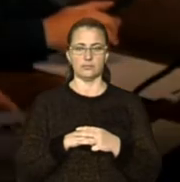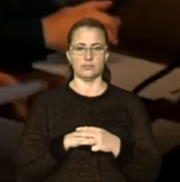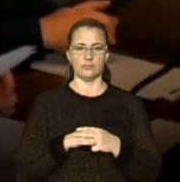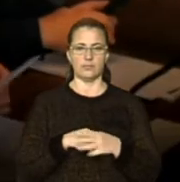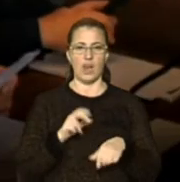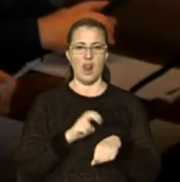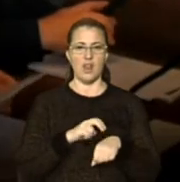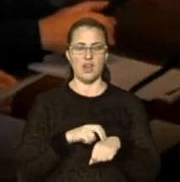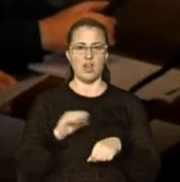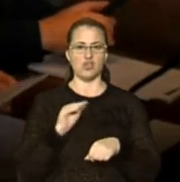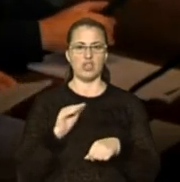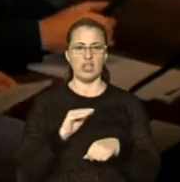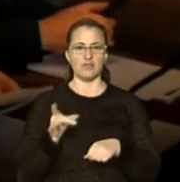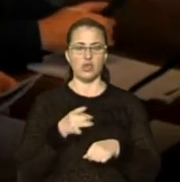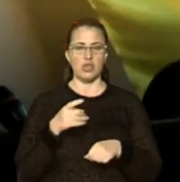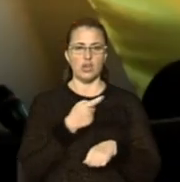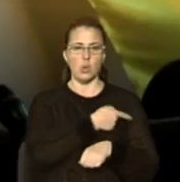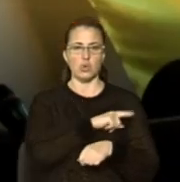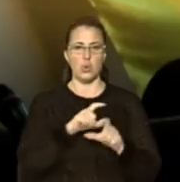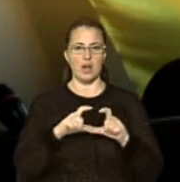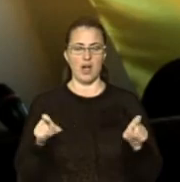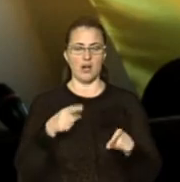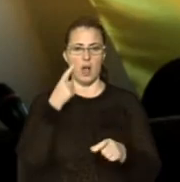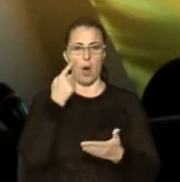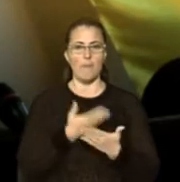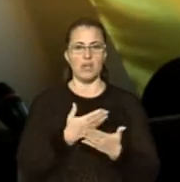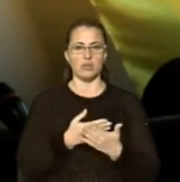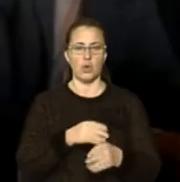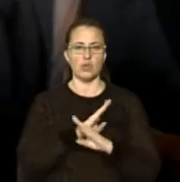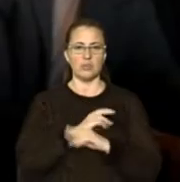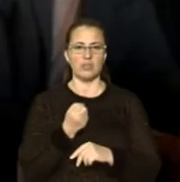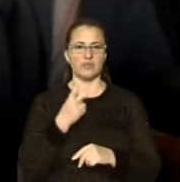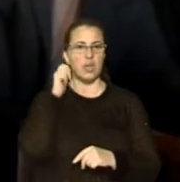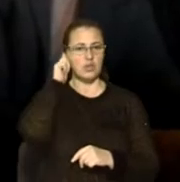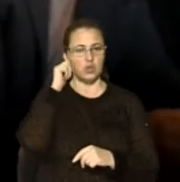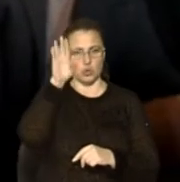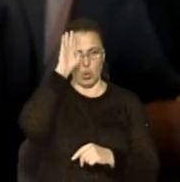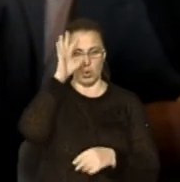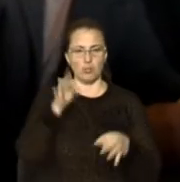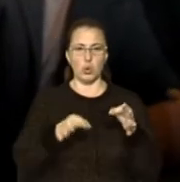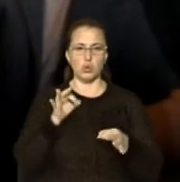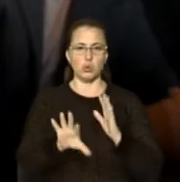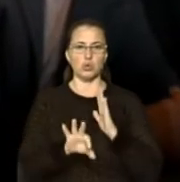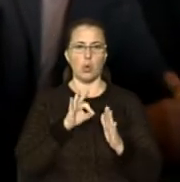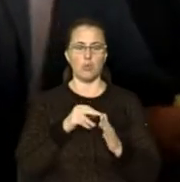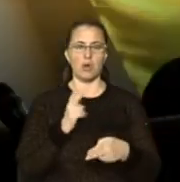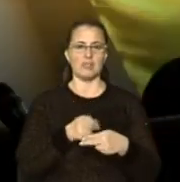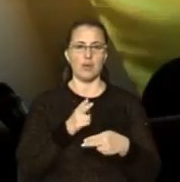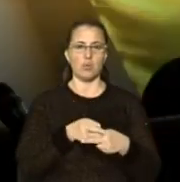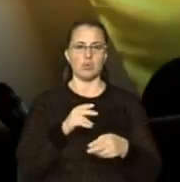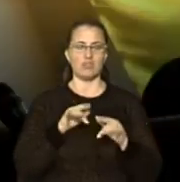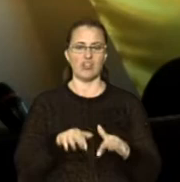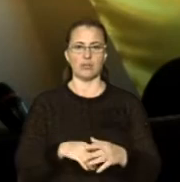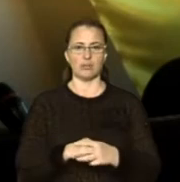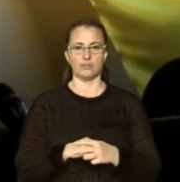Лікарям Жидачівської районної лікарні, яких підозрюють у смерті 12-річного хлопчика, суд обрав запобіжний захід. З